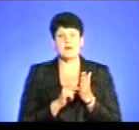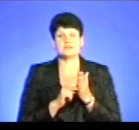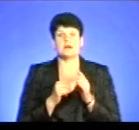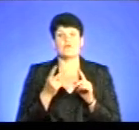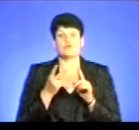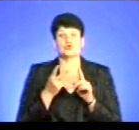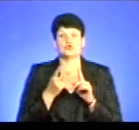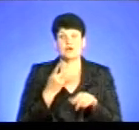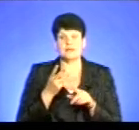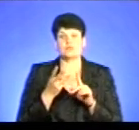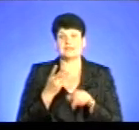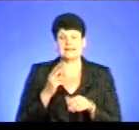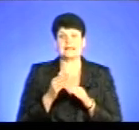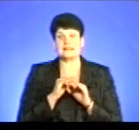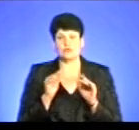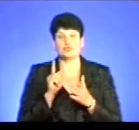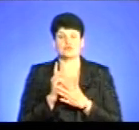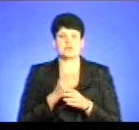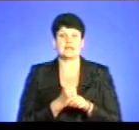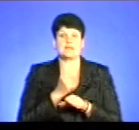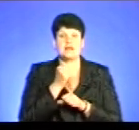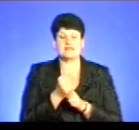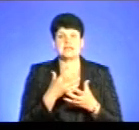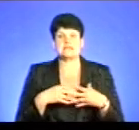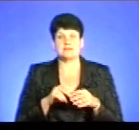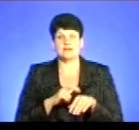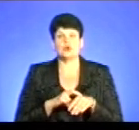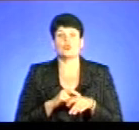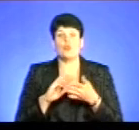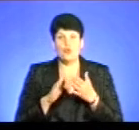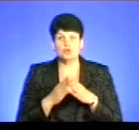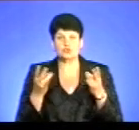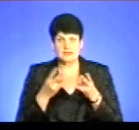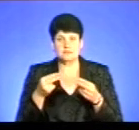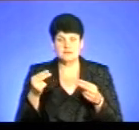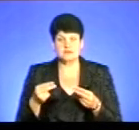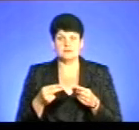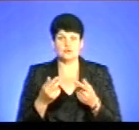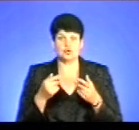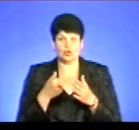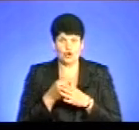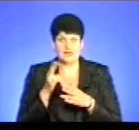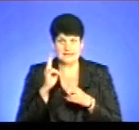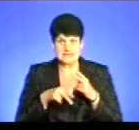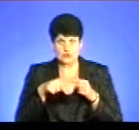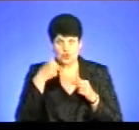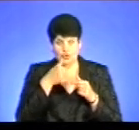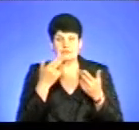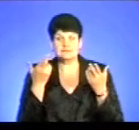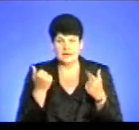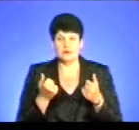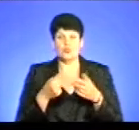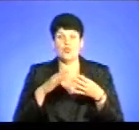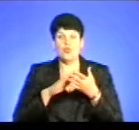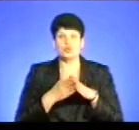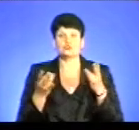третинний рівень, мають бути обов'язково направлені з сімейних лікарів. Тобто, все ж таки, угоду необхідно укласти до кінця цього року? Звичайно, що так. Звичайно, що угоду потрібно буде